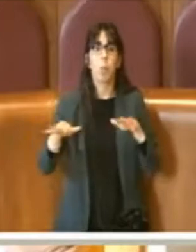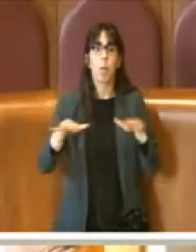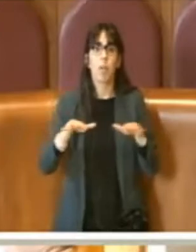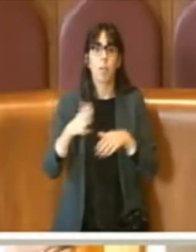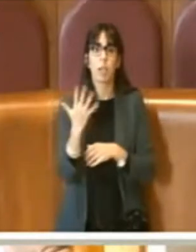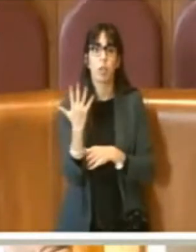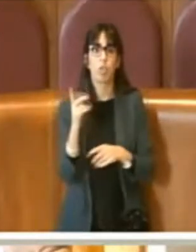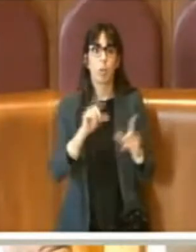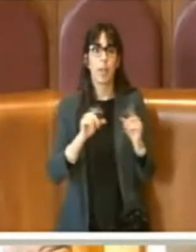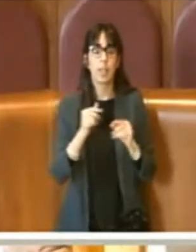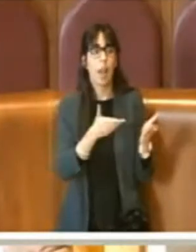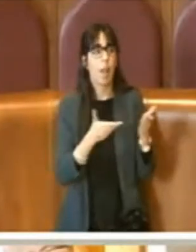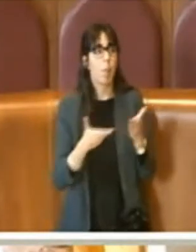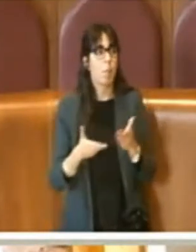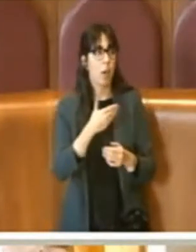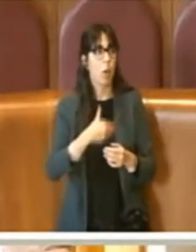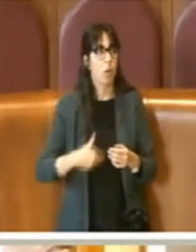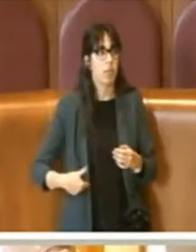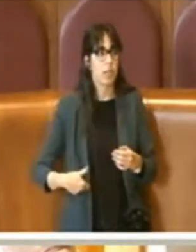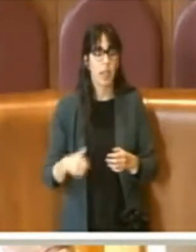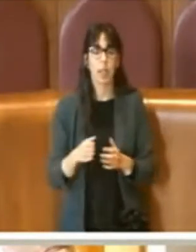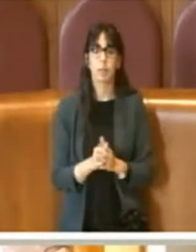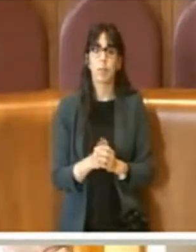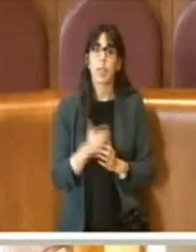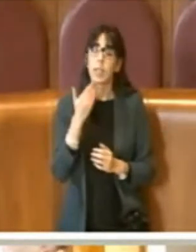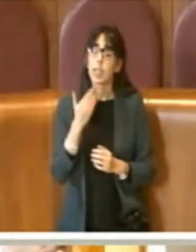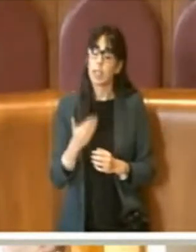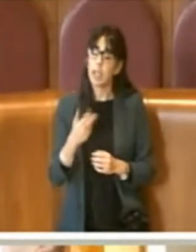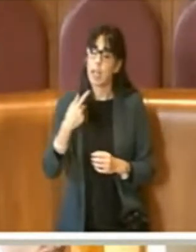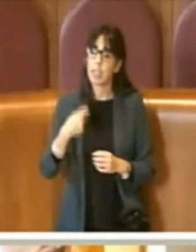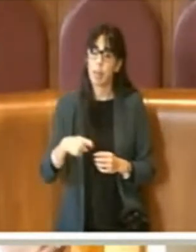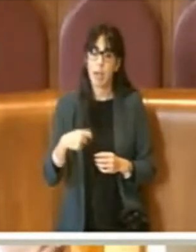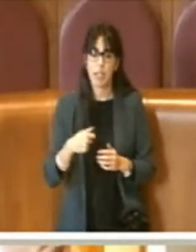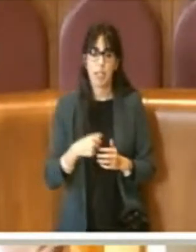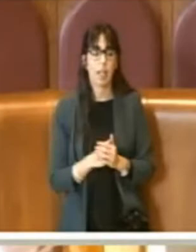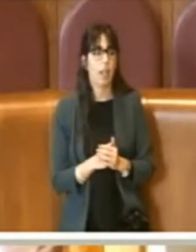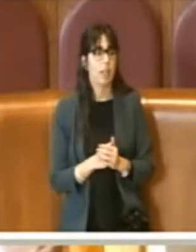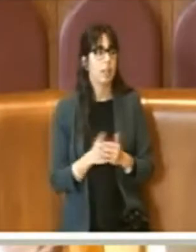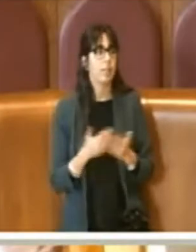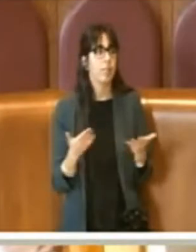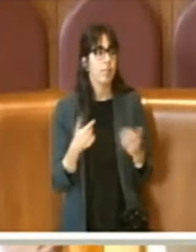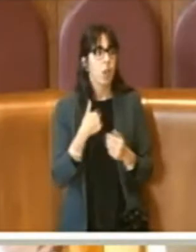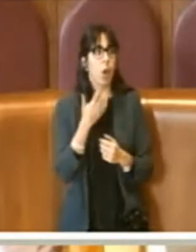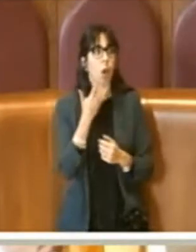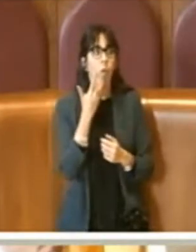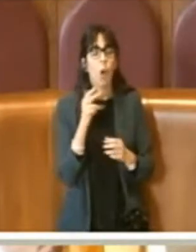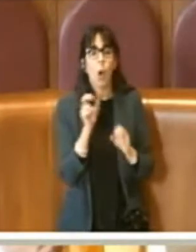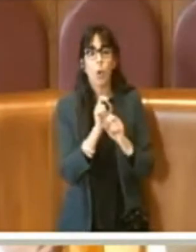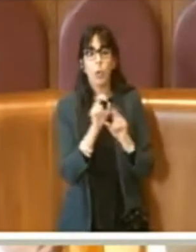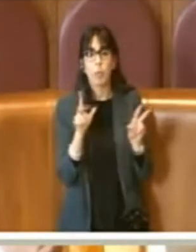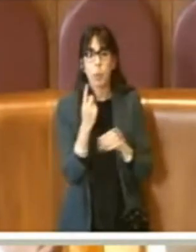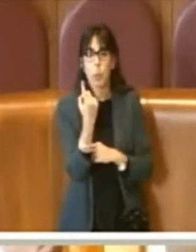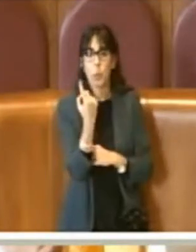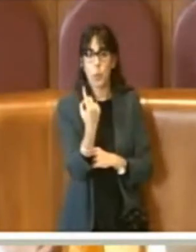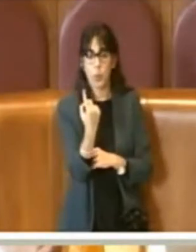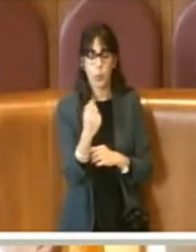Presidente, voglio far presente questo aspetto